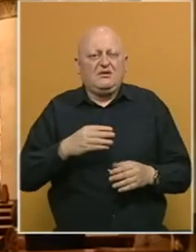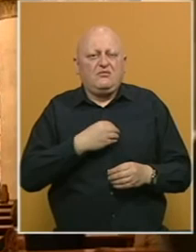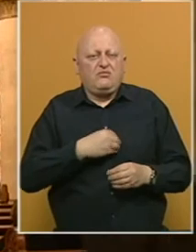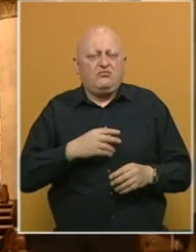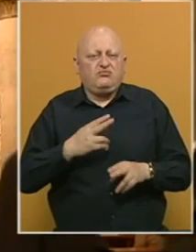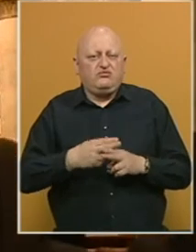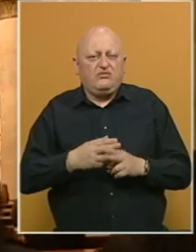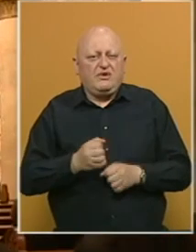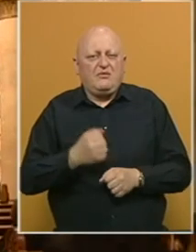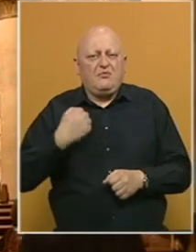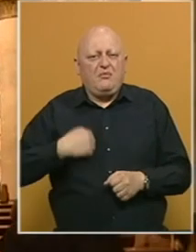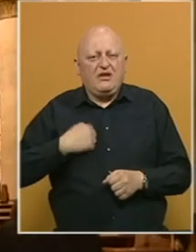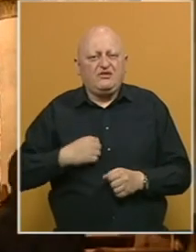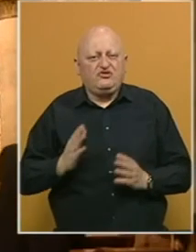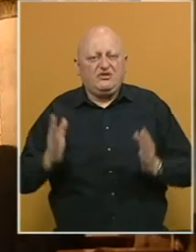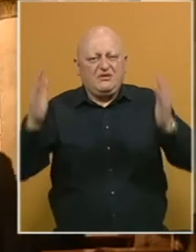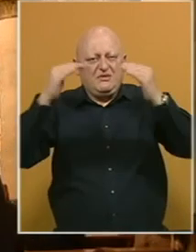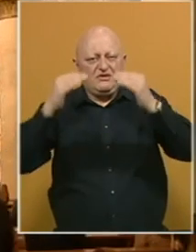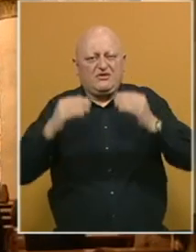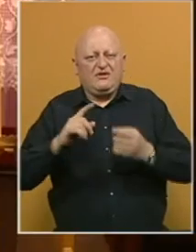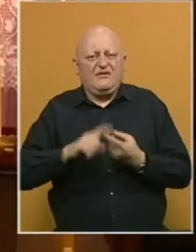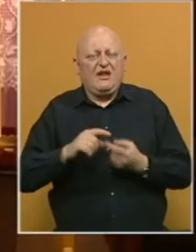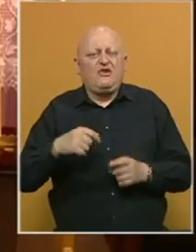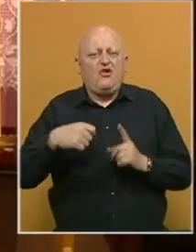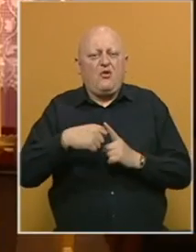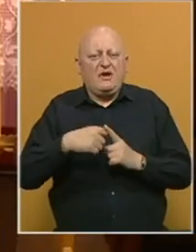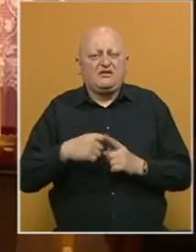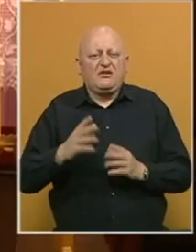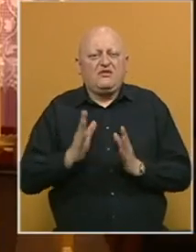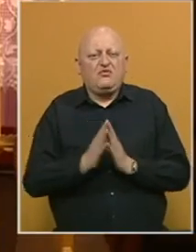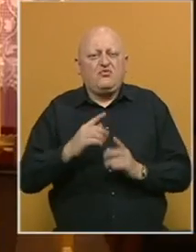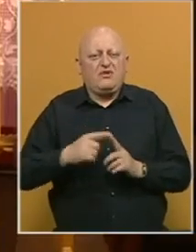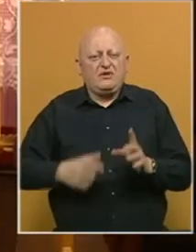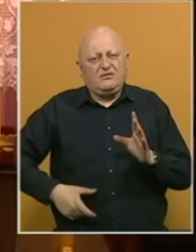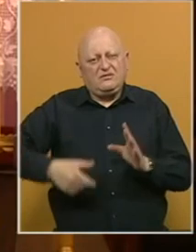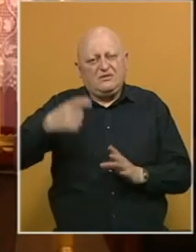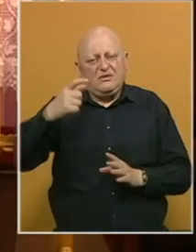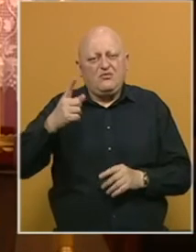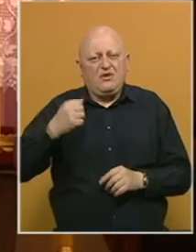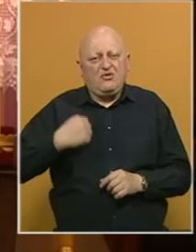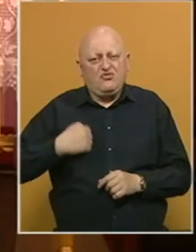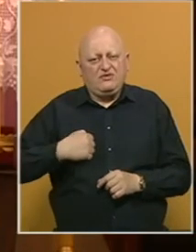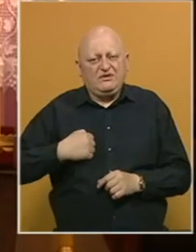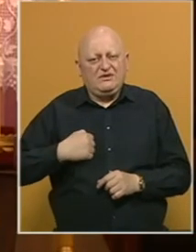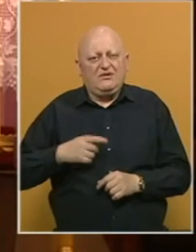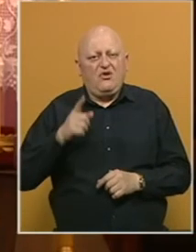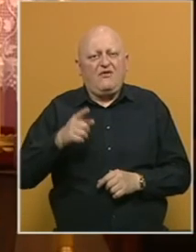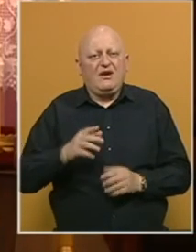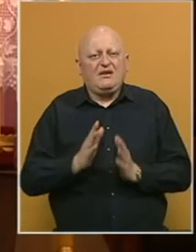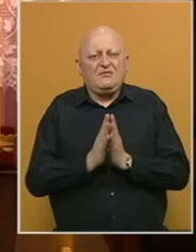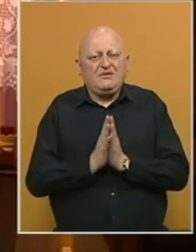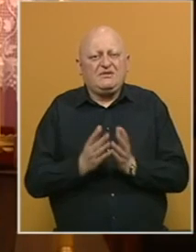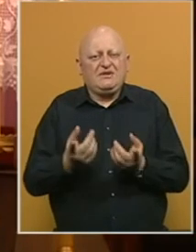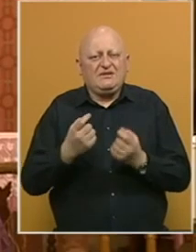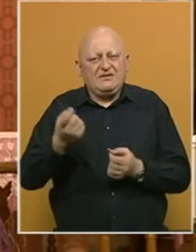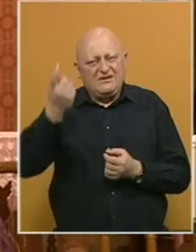koronavirusa predvodio i banjalučki biskup, monsignor Franjo Komarica, u katedrali Svetog Bonaventure u Banjaluci. Ovakve misije